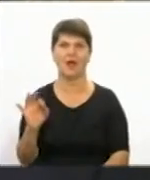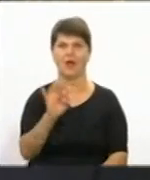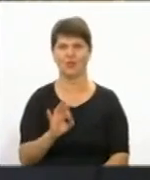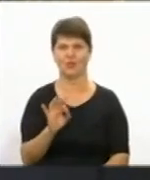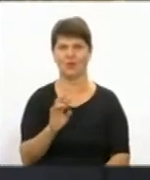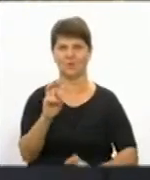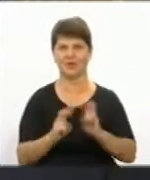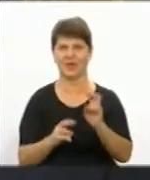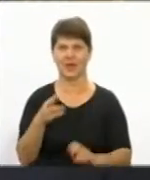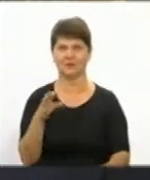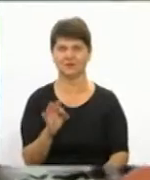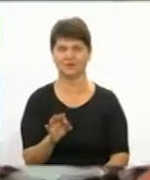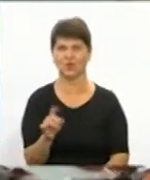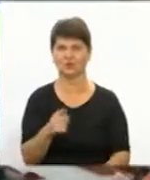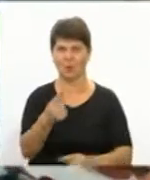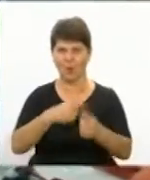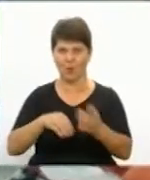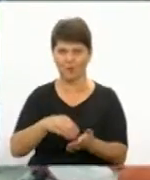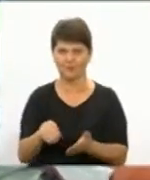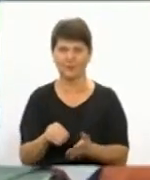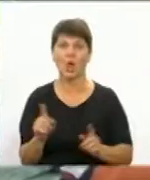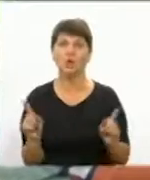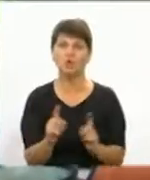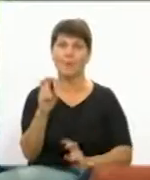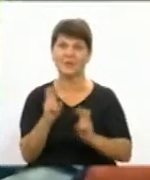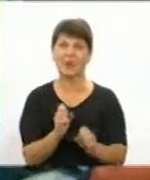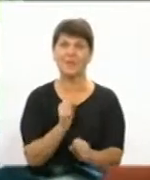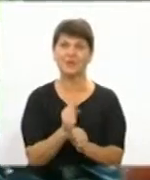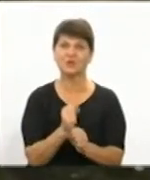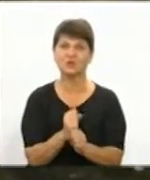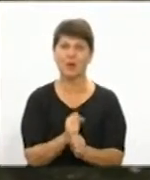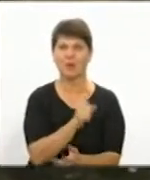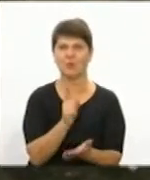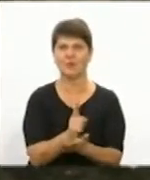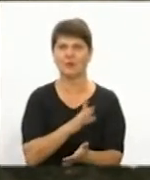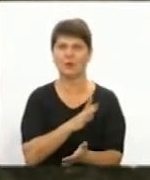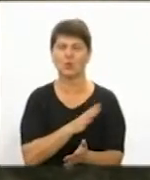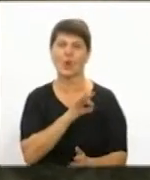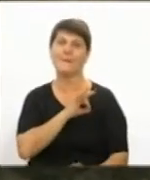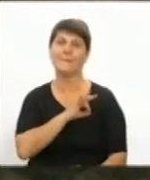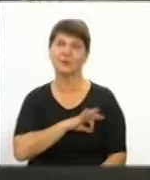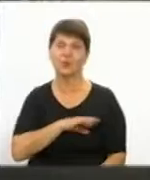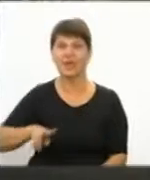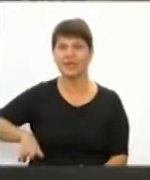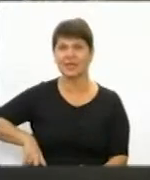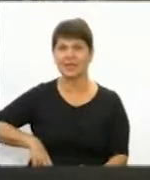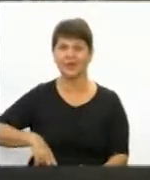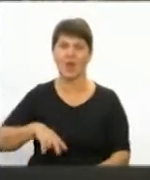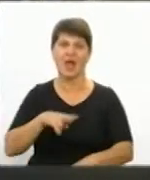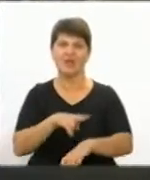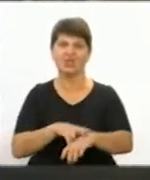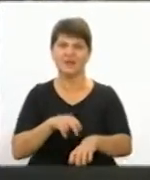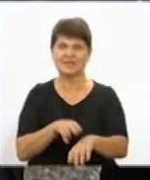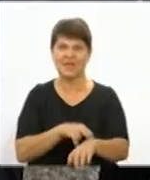купитися. Аби підприємство працювало, воно має приносити прибутки, каже директор швейцарського проєкту